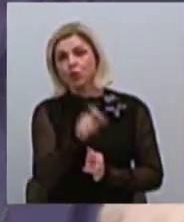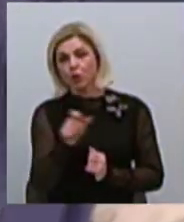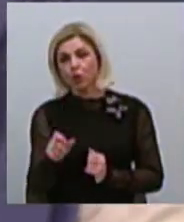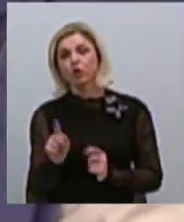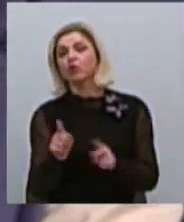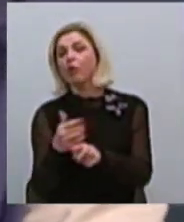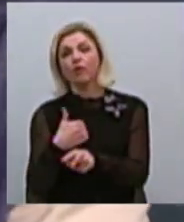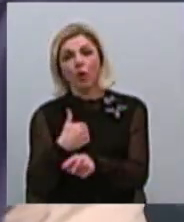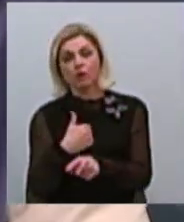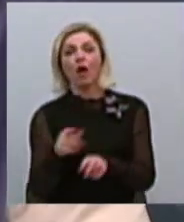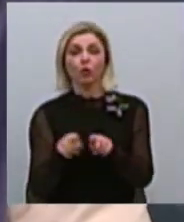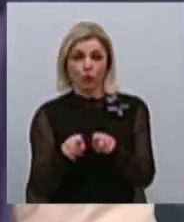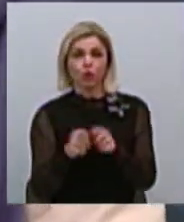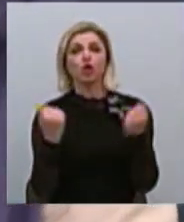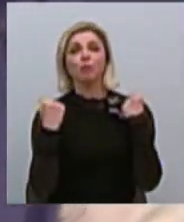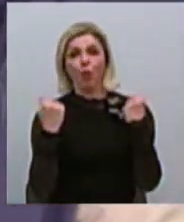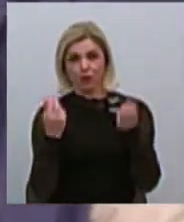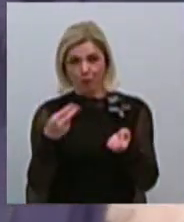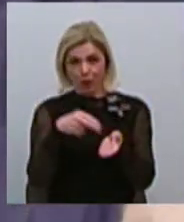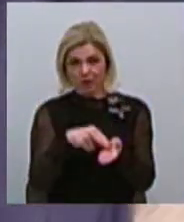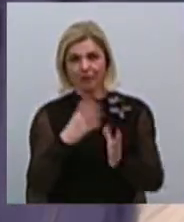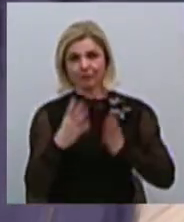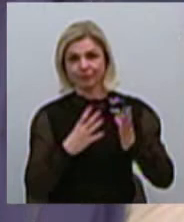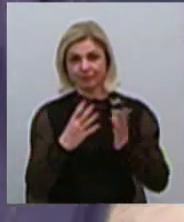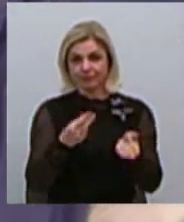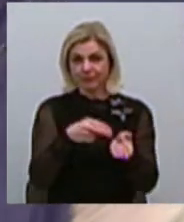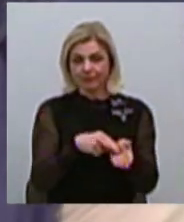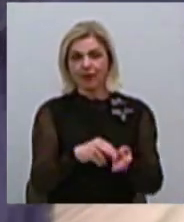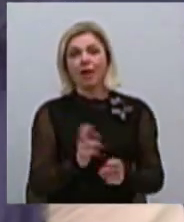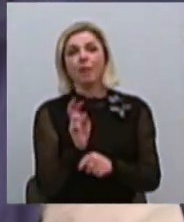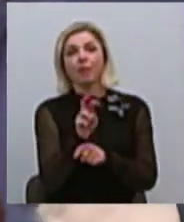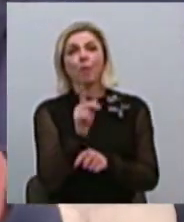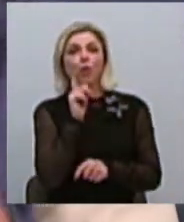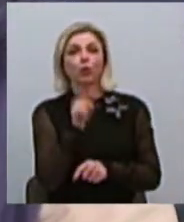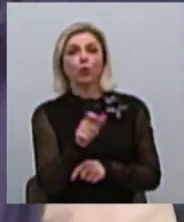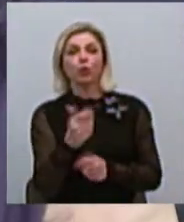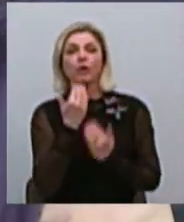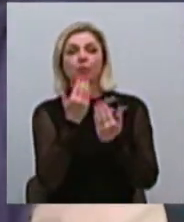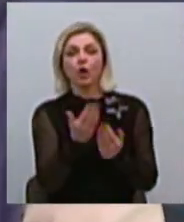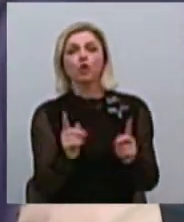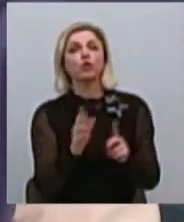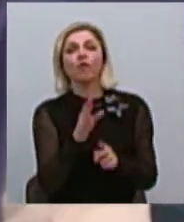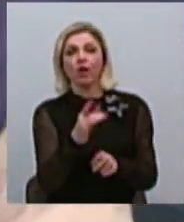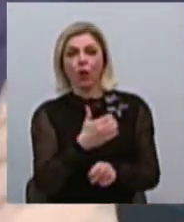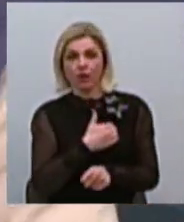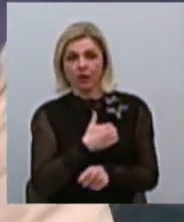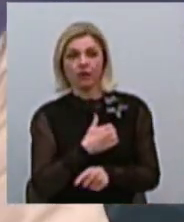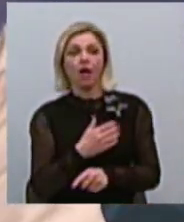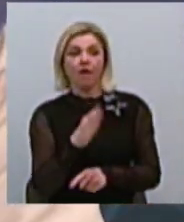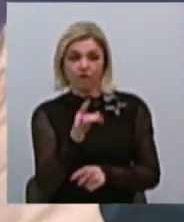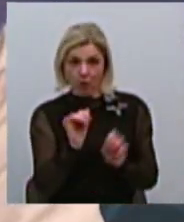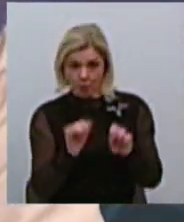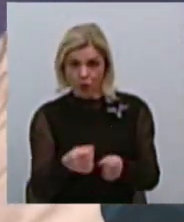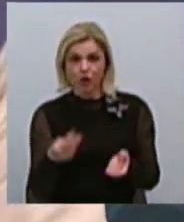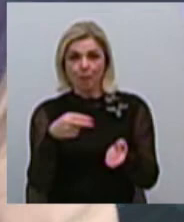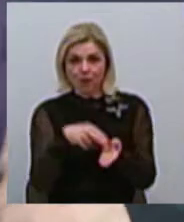займатися спортом. Пожалуйста, поставте турніки. Окей. А що ви хочете? К молодым людям підходив. Нету в городі стритбольній площадки. ви можете поставити